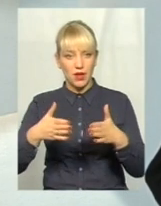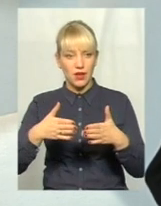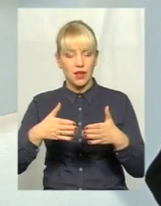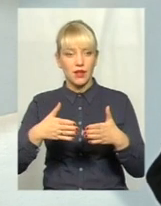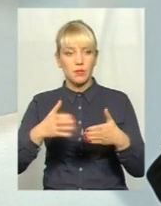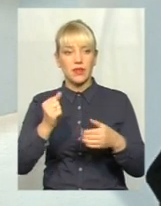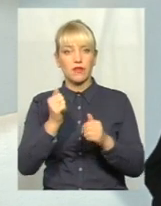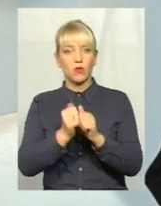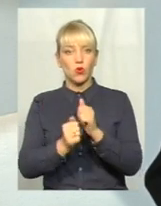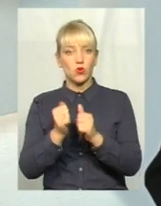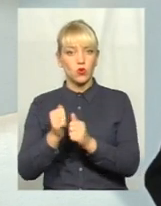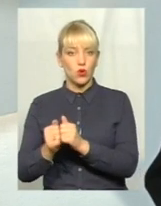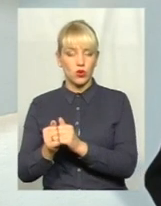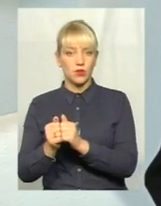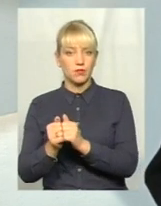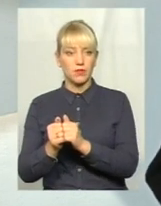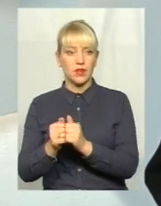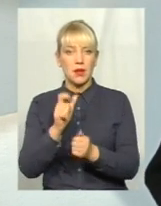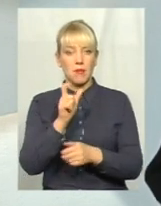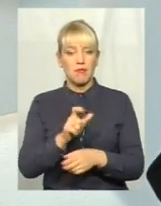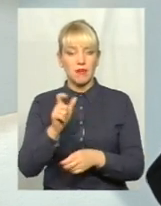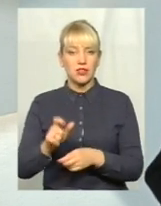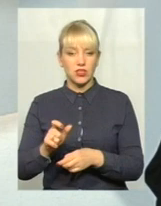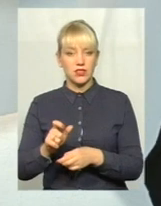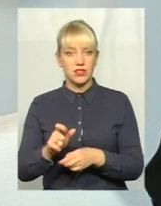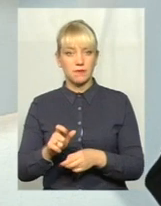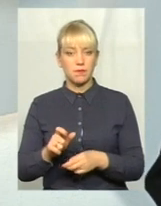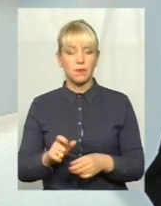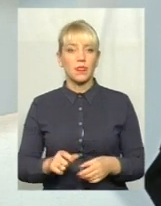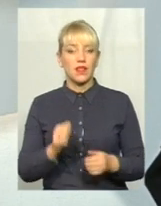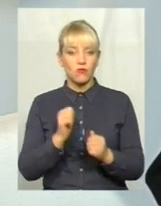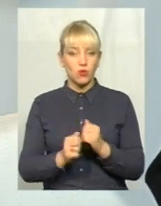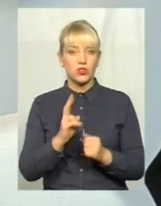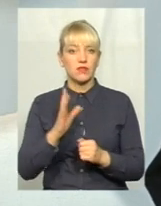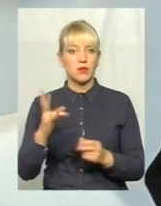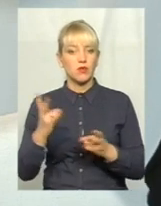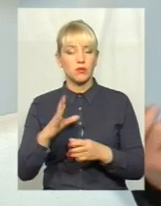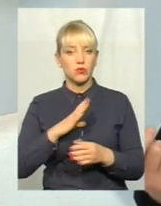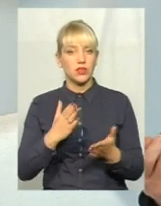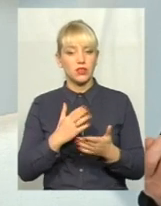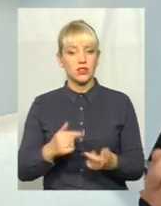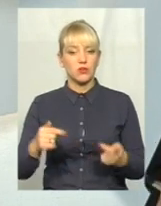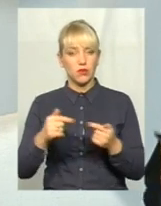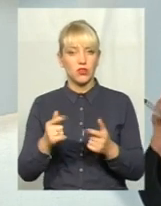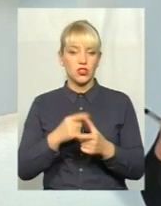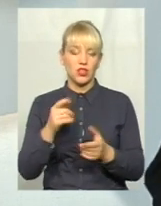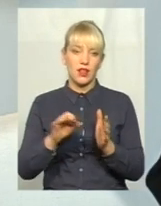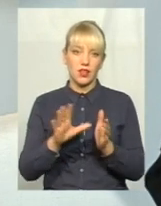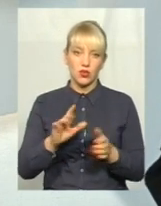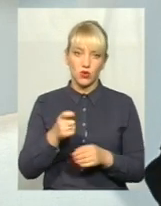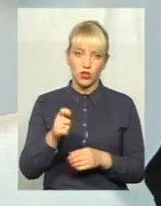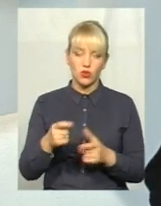В кожного мешканця, ну не в кожного мешканця, в кожній квартирі має бути якийсь відповідний, чи електронний ключ, чи